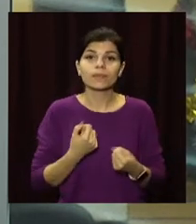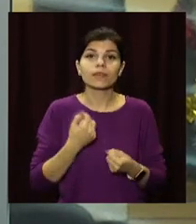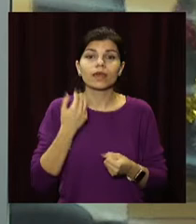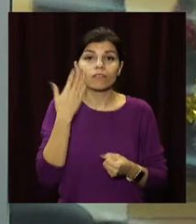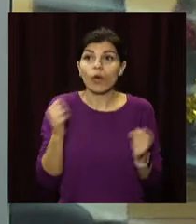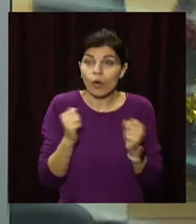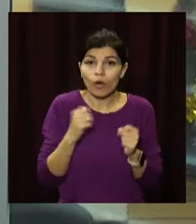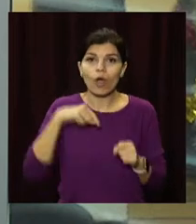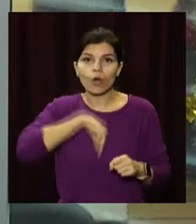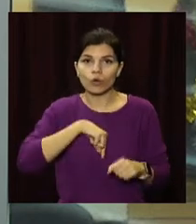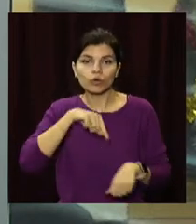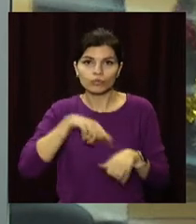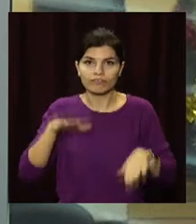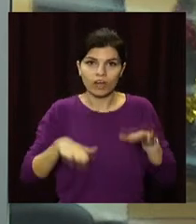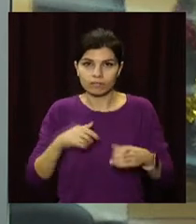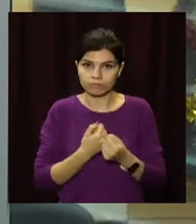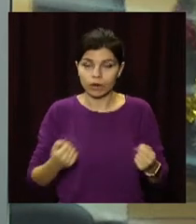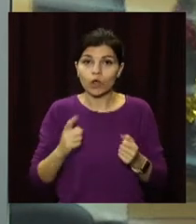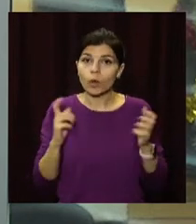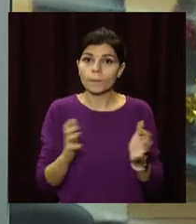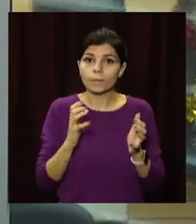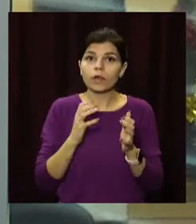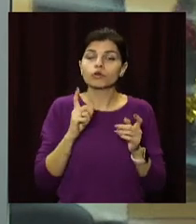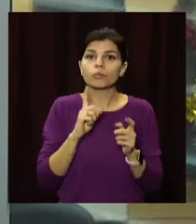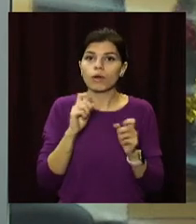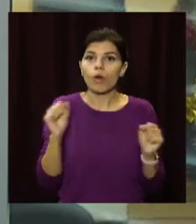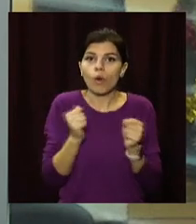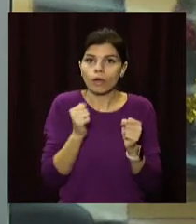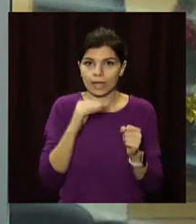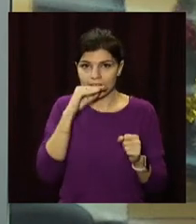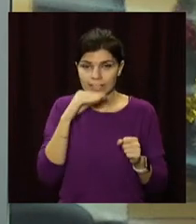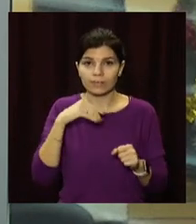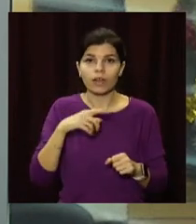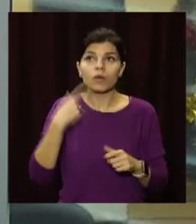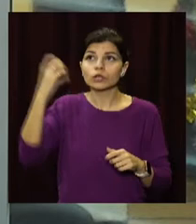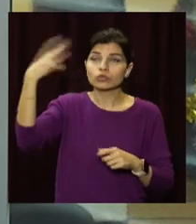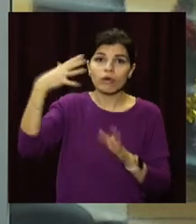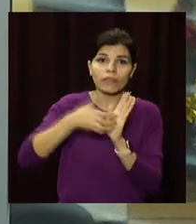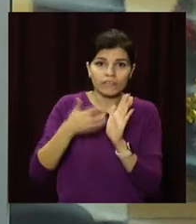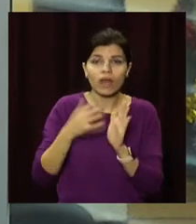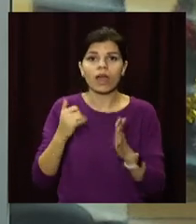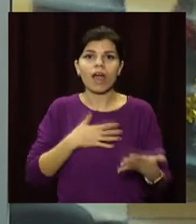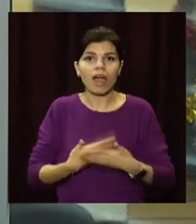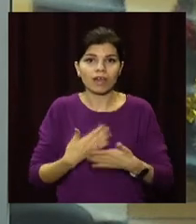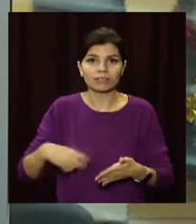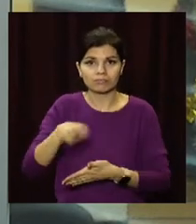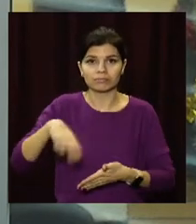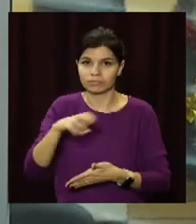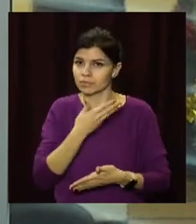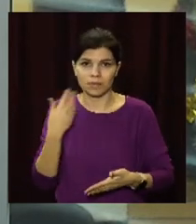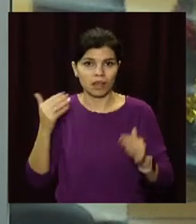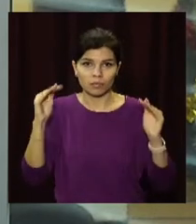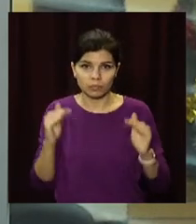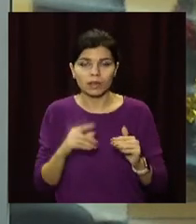починає накопичувати вагу, аби вберегтися від холоду. Сприяє цьому і нестача сонця та знижена фізична активність. За статистикою